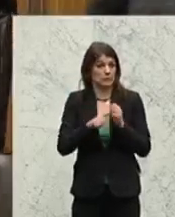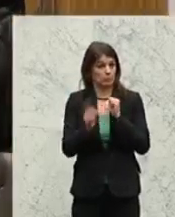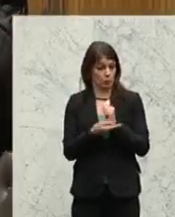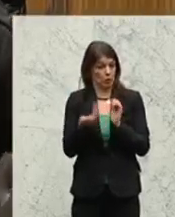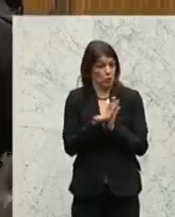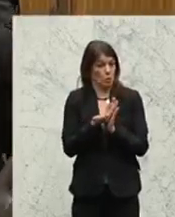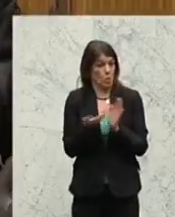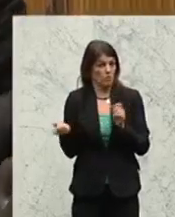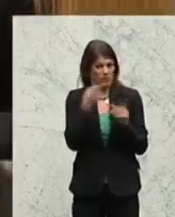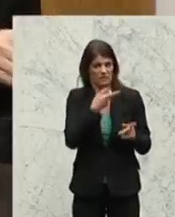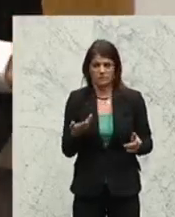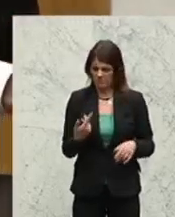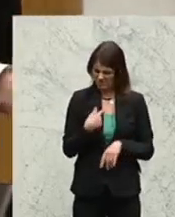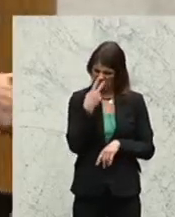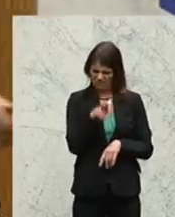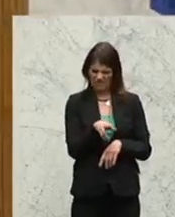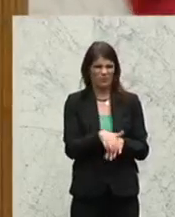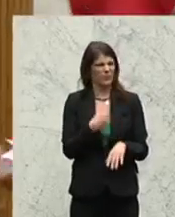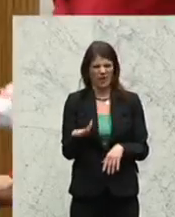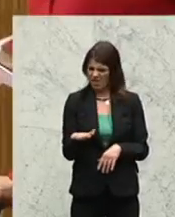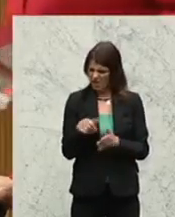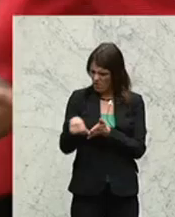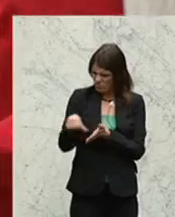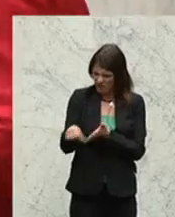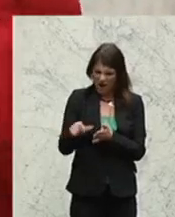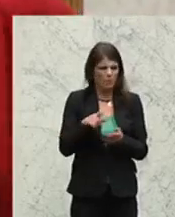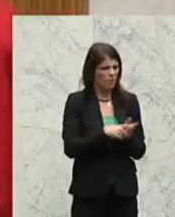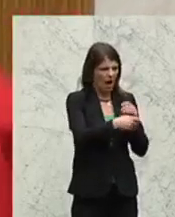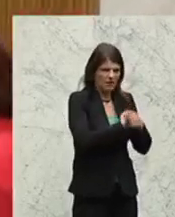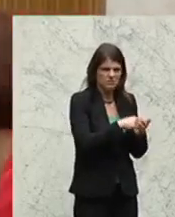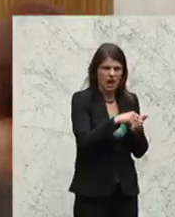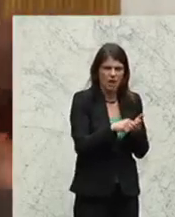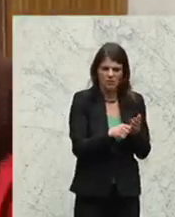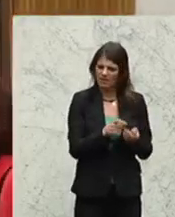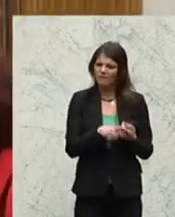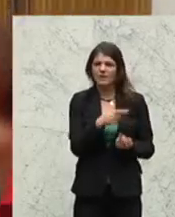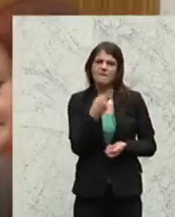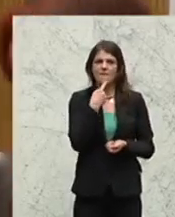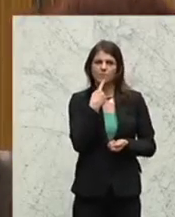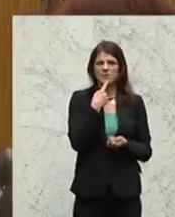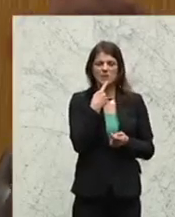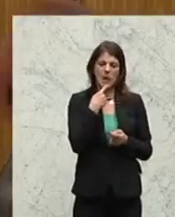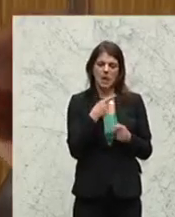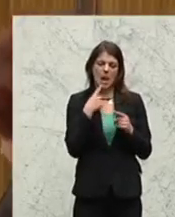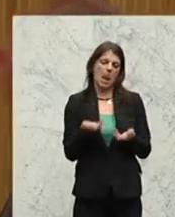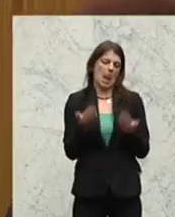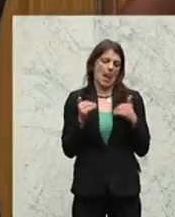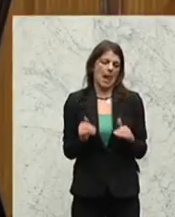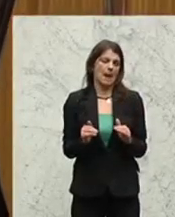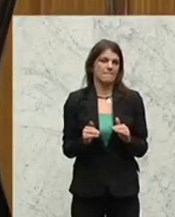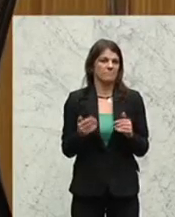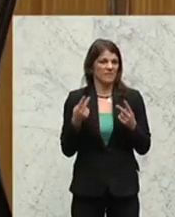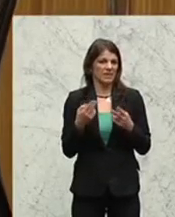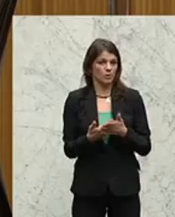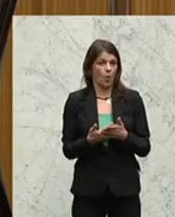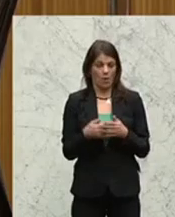Das heißt, hier entsteht der Eindruck, dass die Auszahlungen, die Einzahlungen bewusst unter den tatsächlichen Werten angesetzt werden. Und ich habe sicher auch